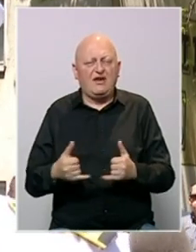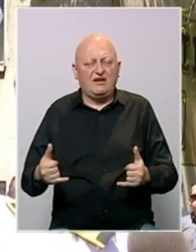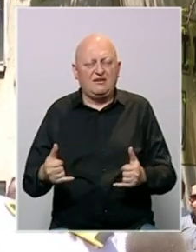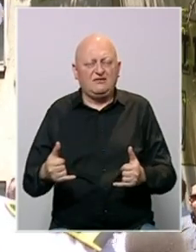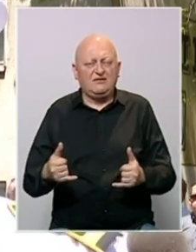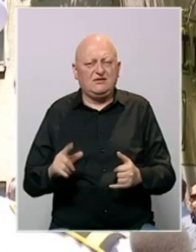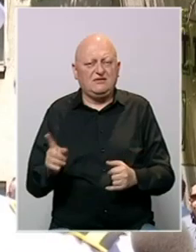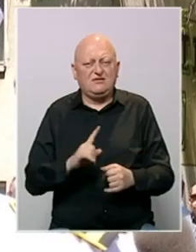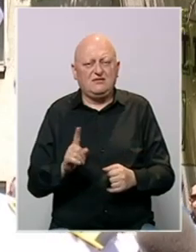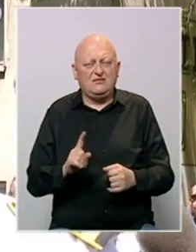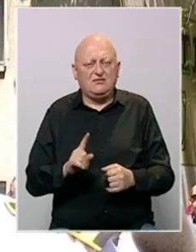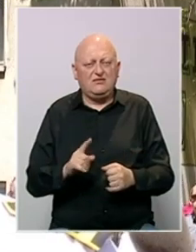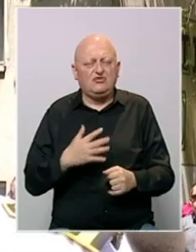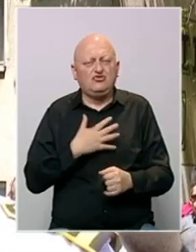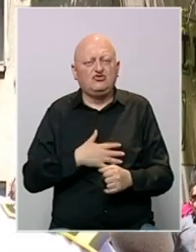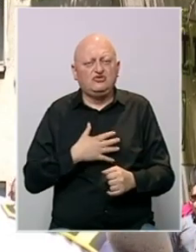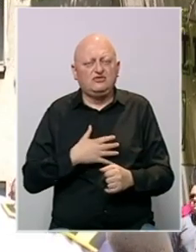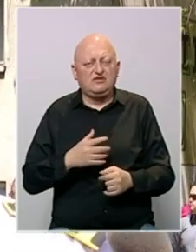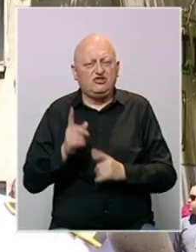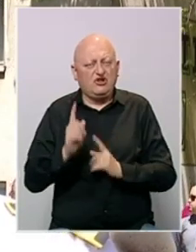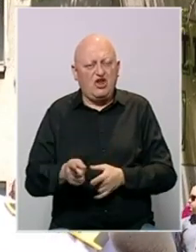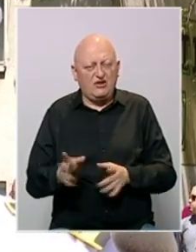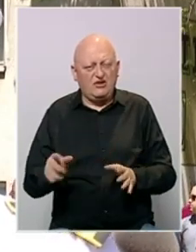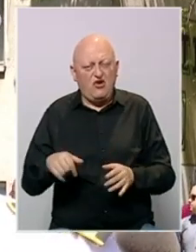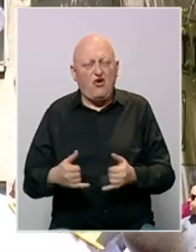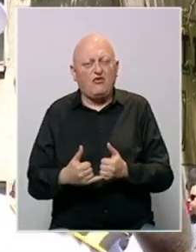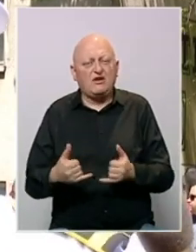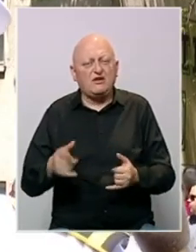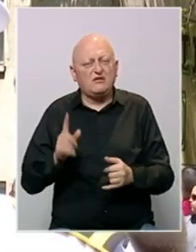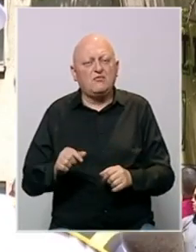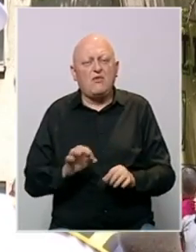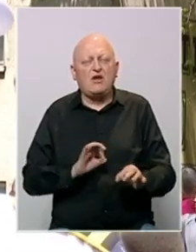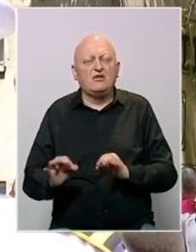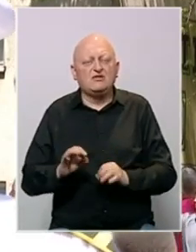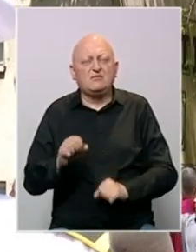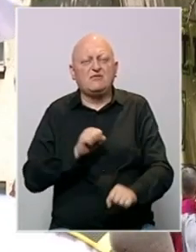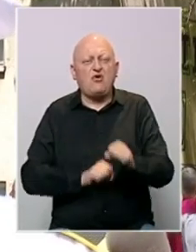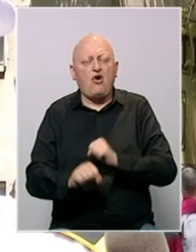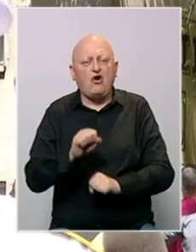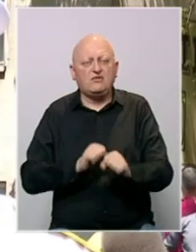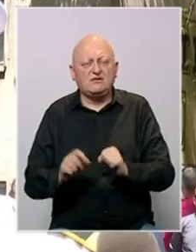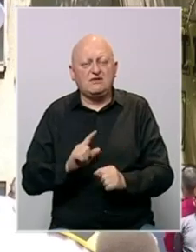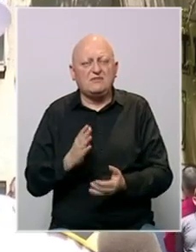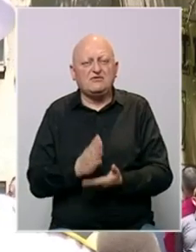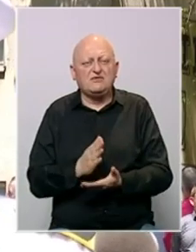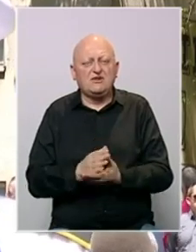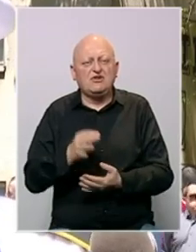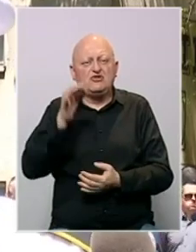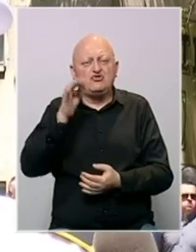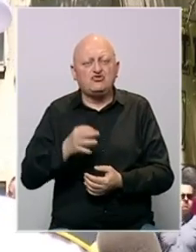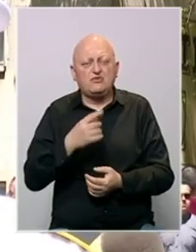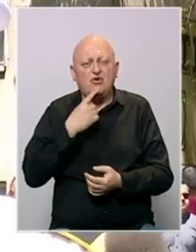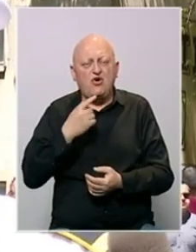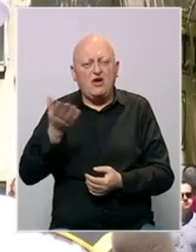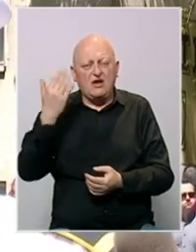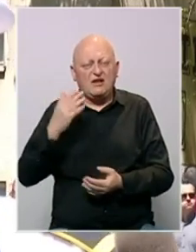nije želio rat. Ovaj grad se morao sprijemiti na odbranu upravo da mu se ne bi desila sudbina koja je